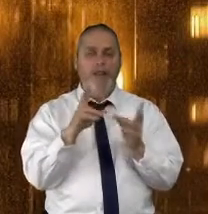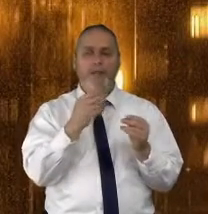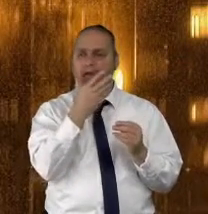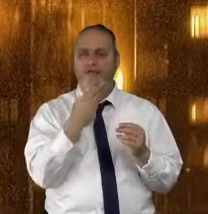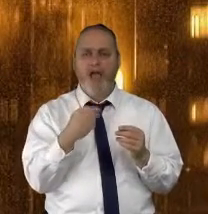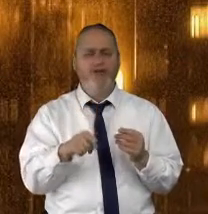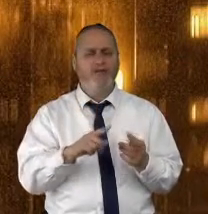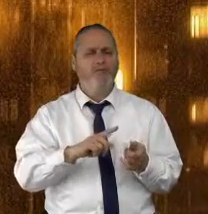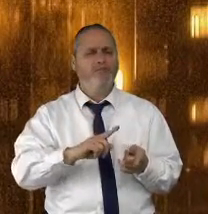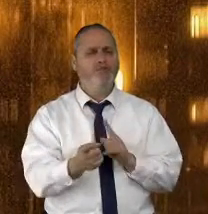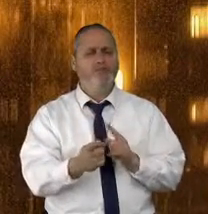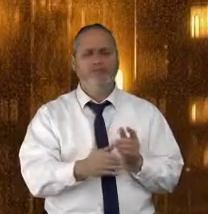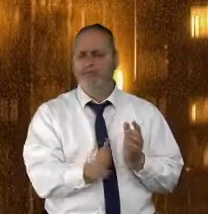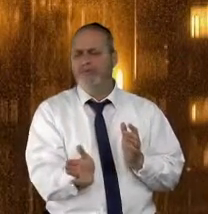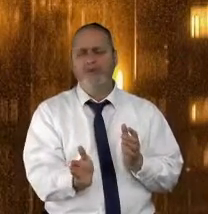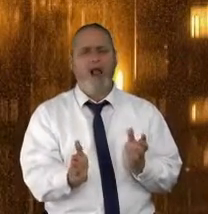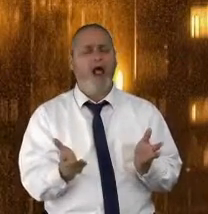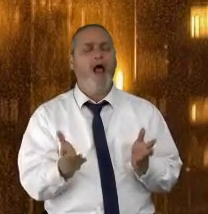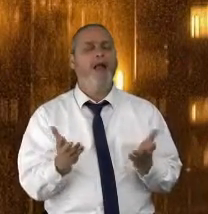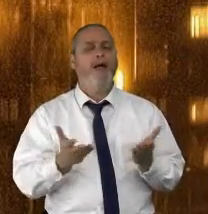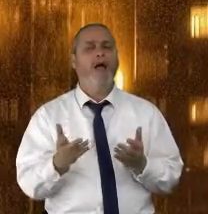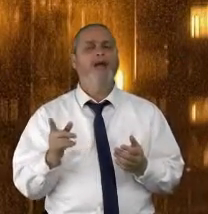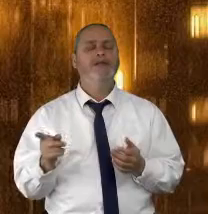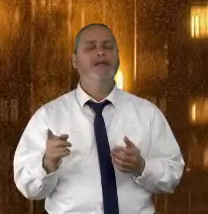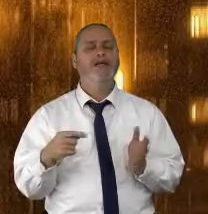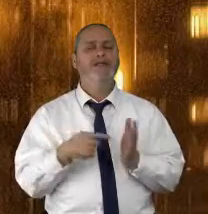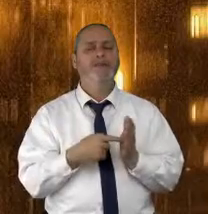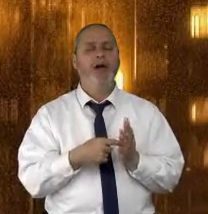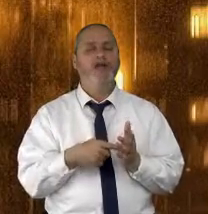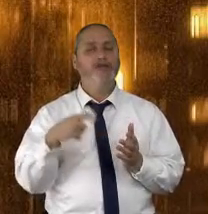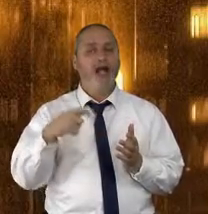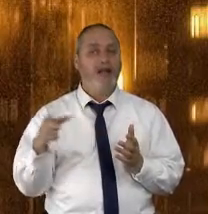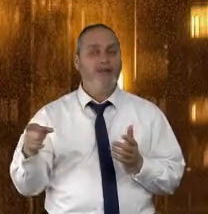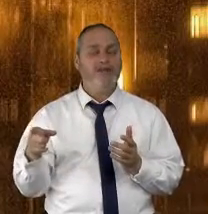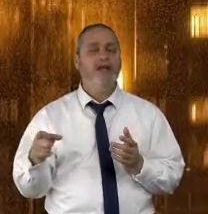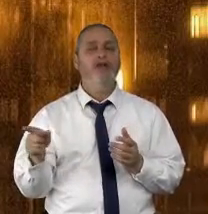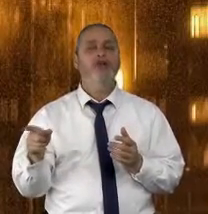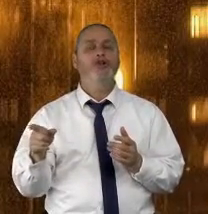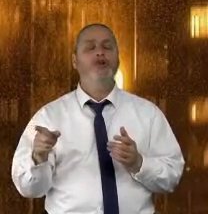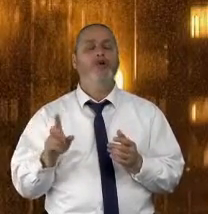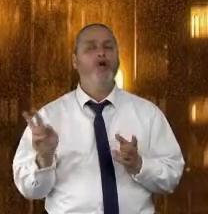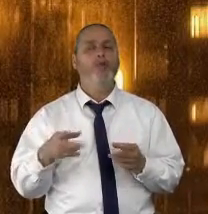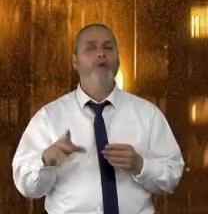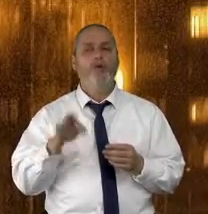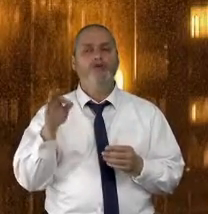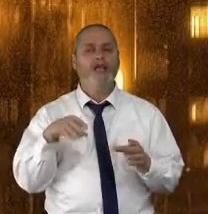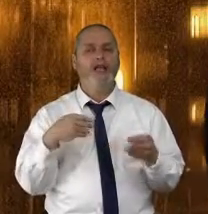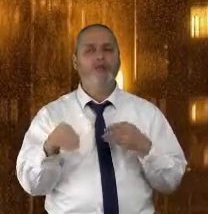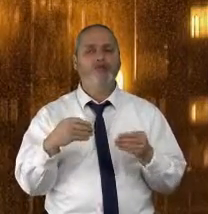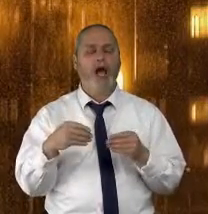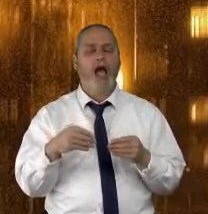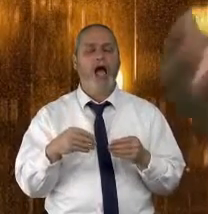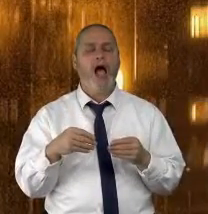כעד הוא כל כך קיצוני. מה קרה? התשובה היא שהוא לא מצליח למצוא את הפשרה ואת האיזון בנפש שלו, ולכן